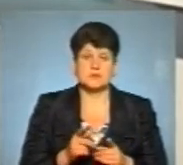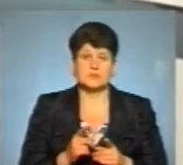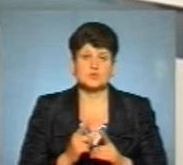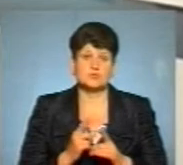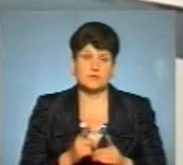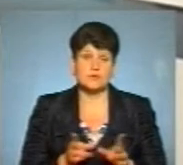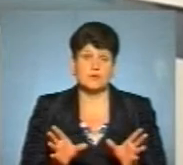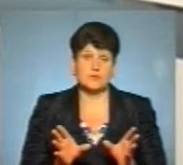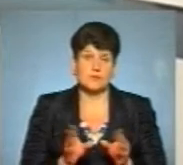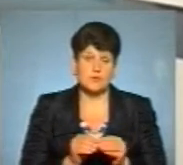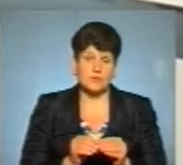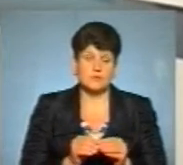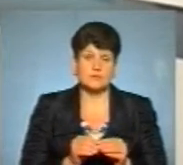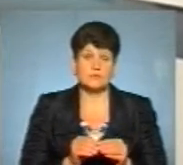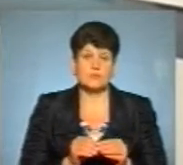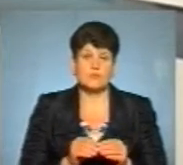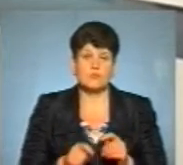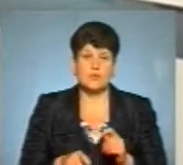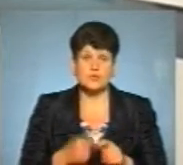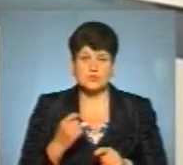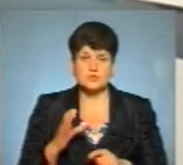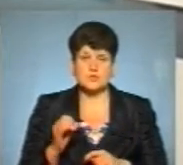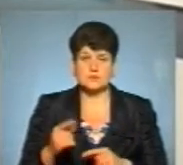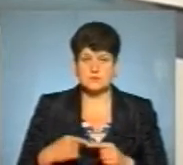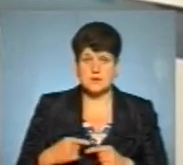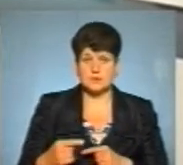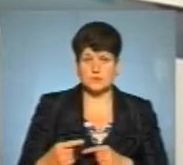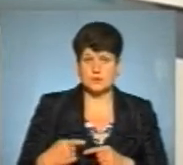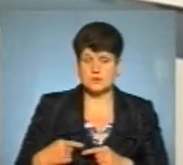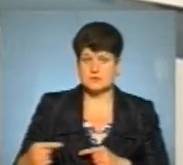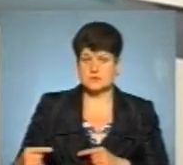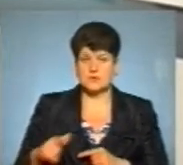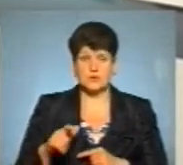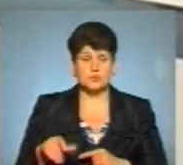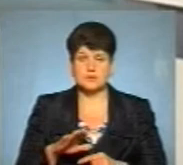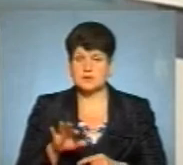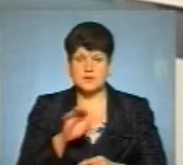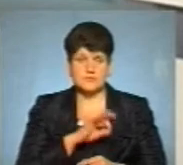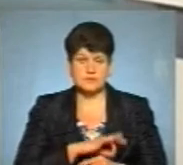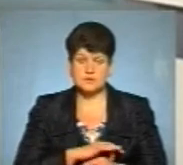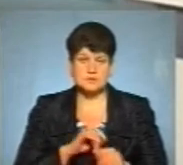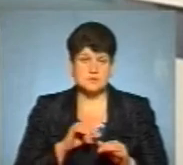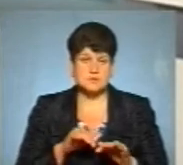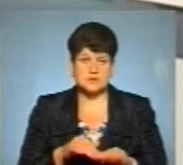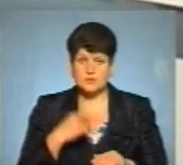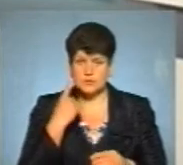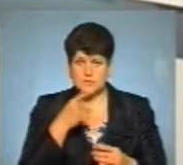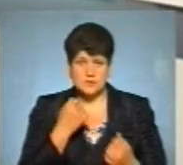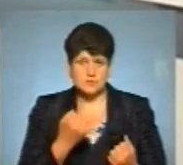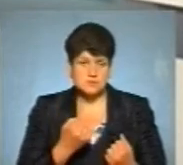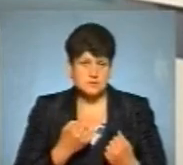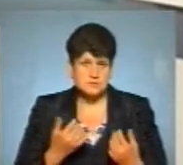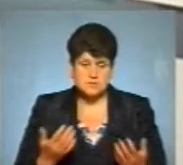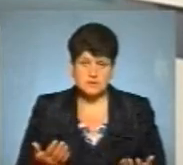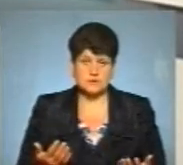контактом, тобто порушенням соціальної дистанції, люди не використовували засобів індивідуального